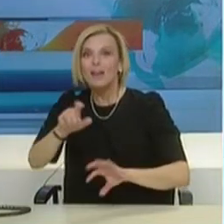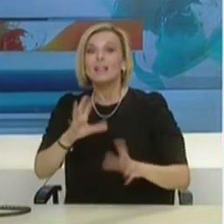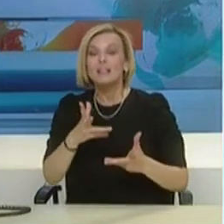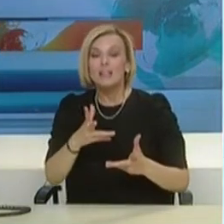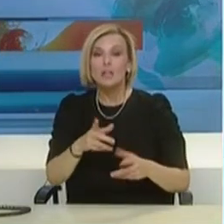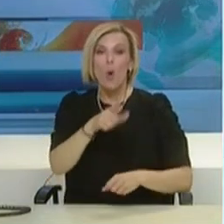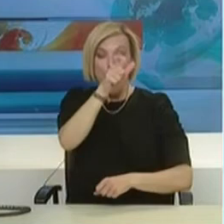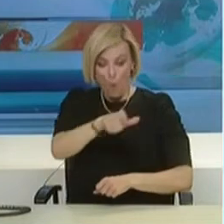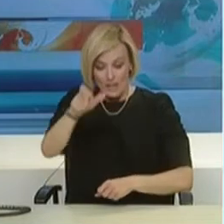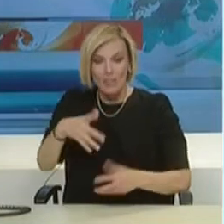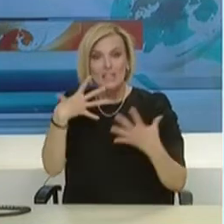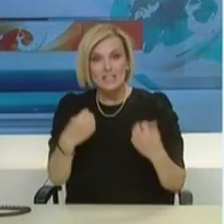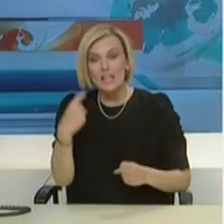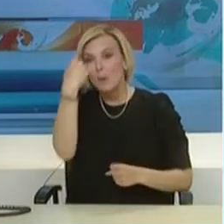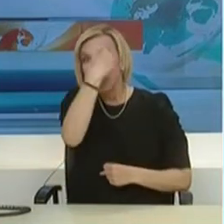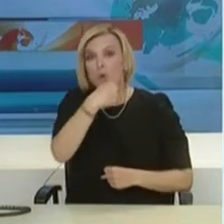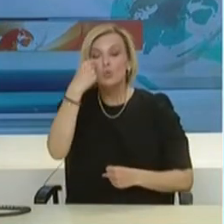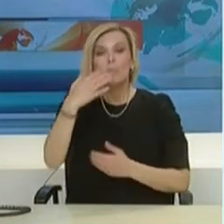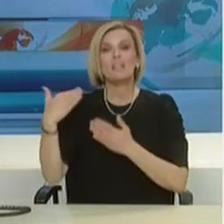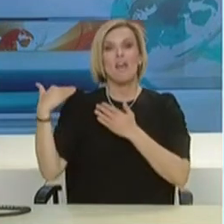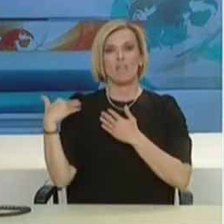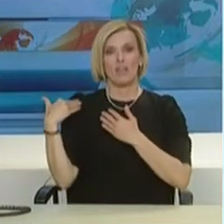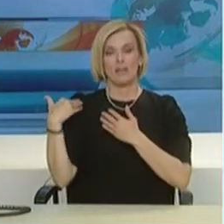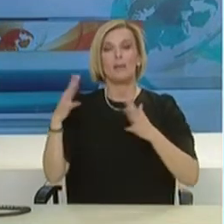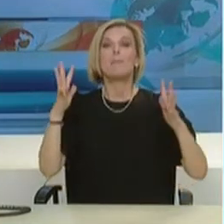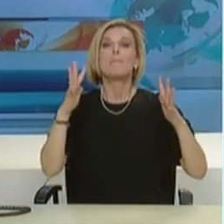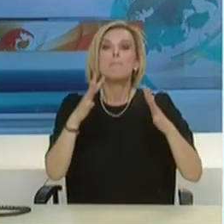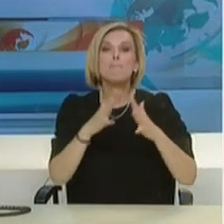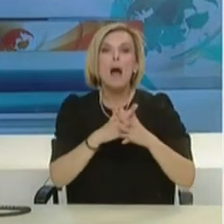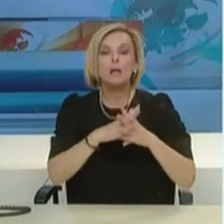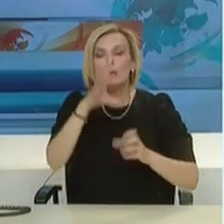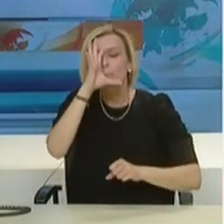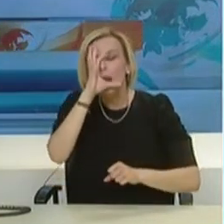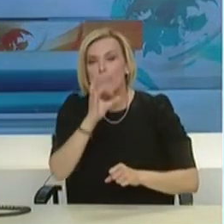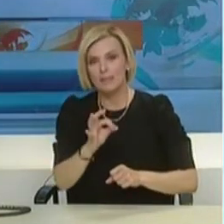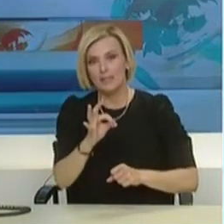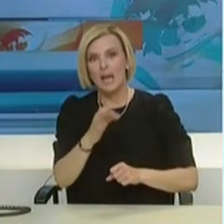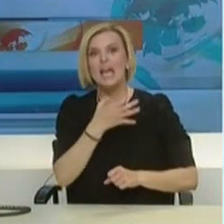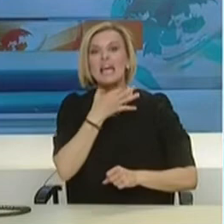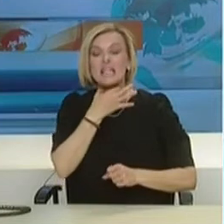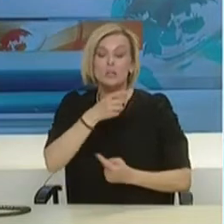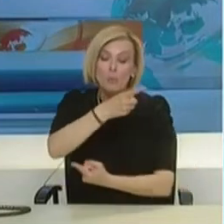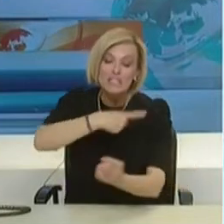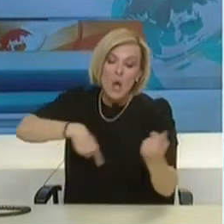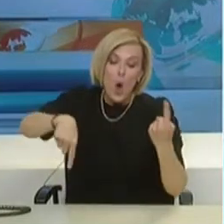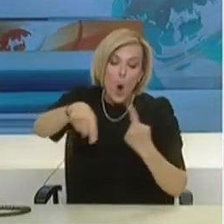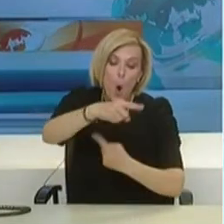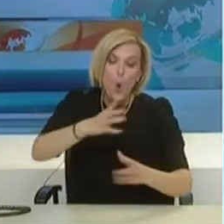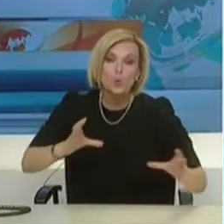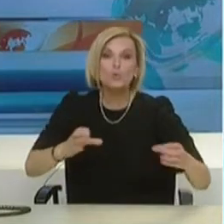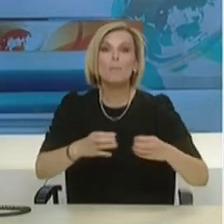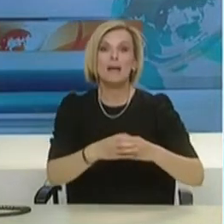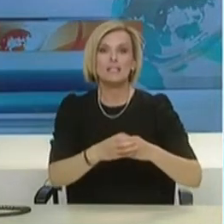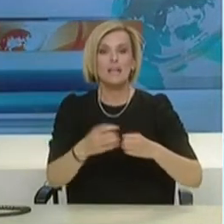προσωπική ευθύνη. Δήλουμε μια δύσκολη μάχη και σε αυτή τη μάχη δεν περισσεύει κανείς. Σας χρειαζόμαστε όλους στο πλευρό μας να